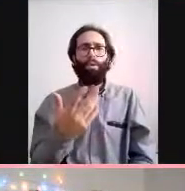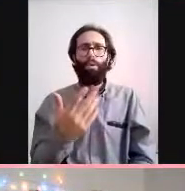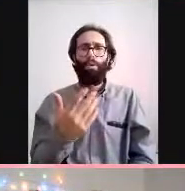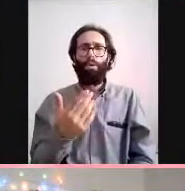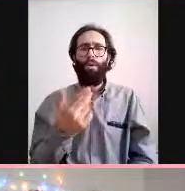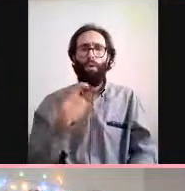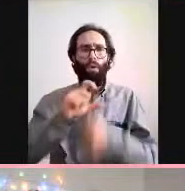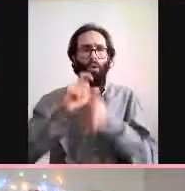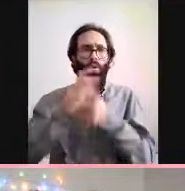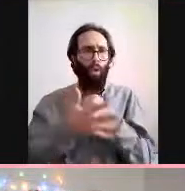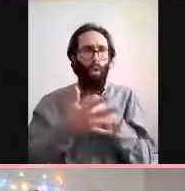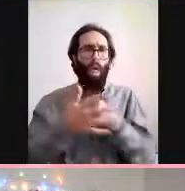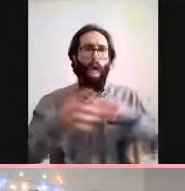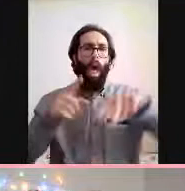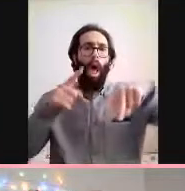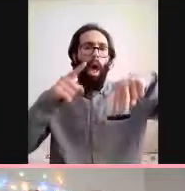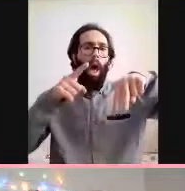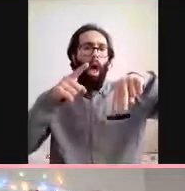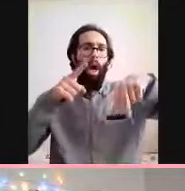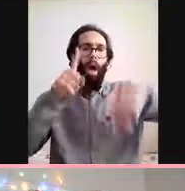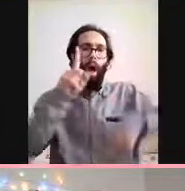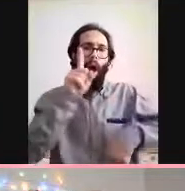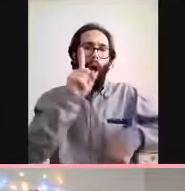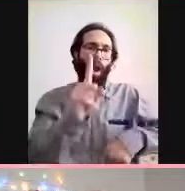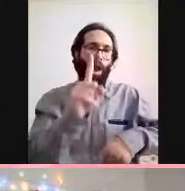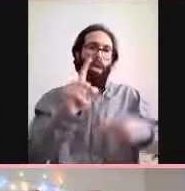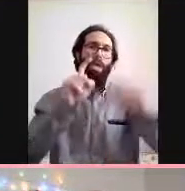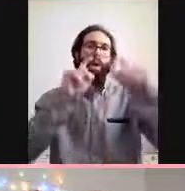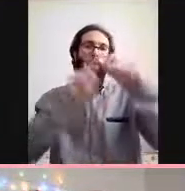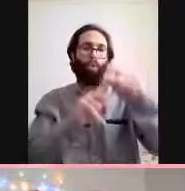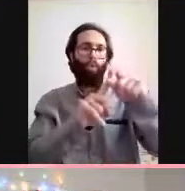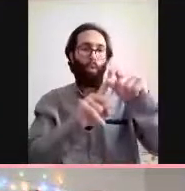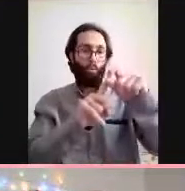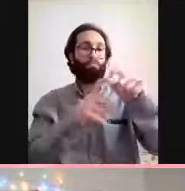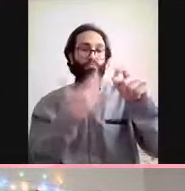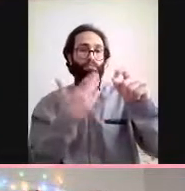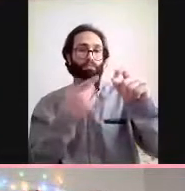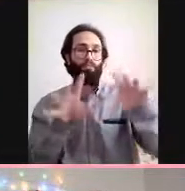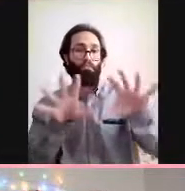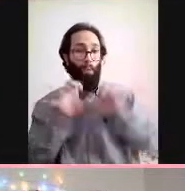Valla IQ'yla ilgili hiçbir şey görmedim. Yani ölçülmemiş o.